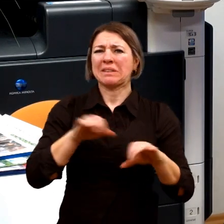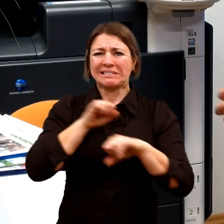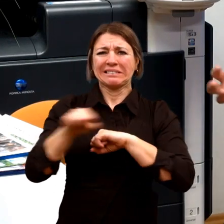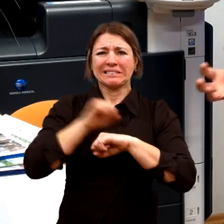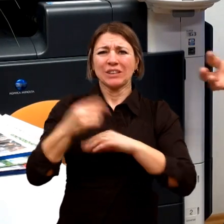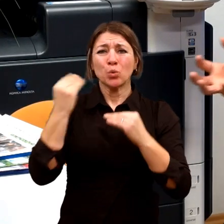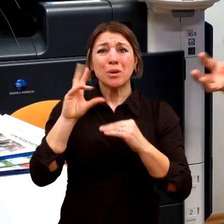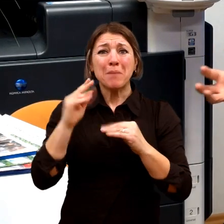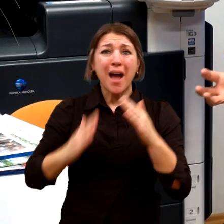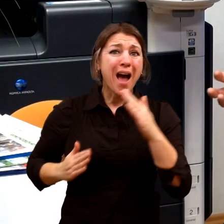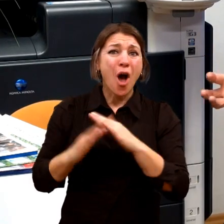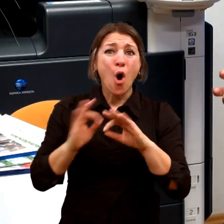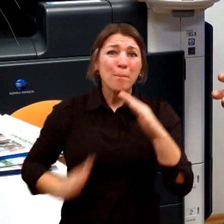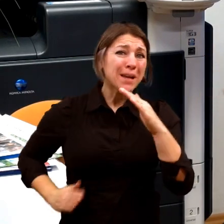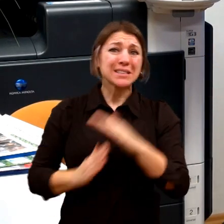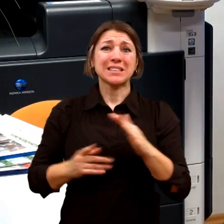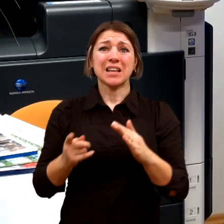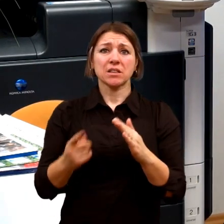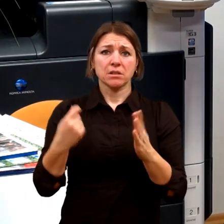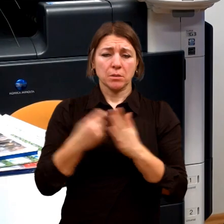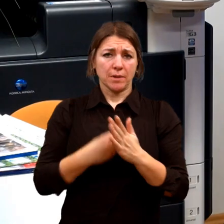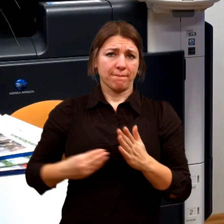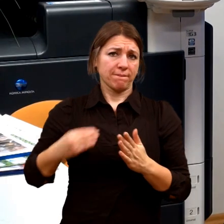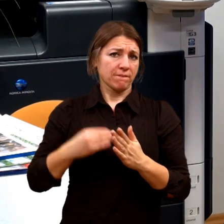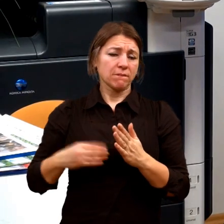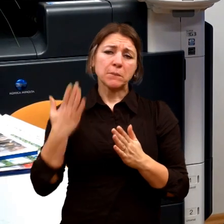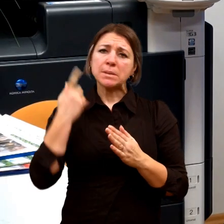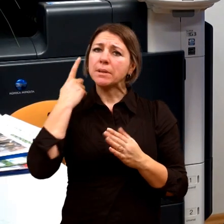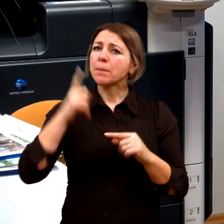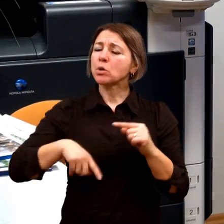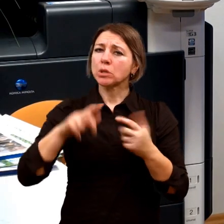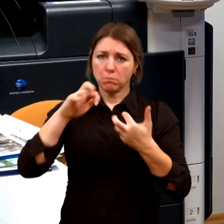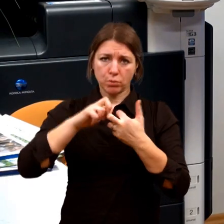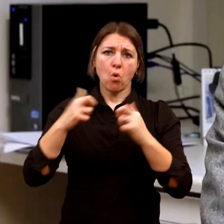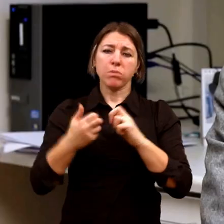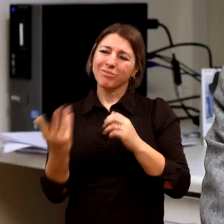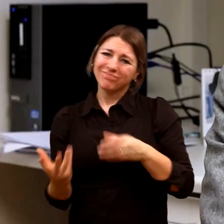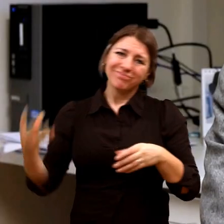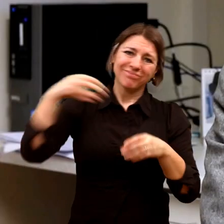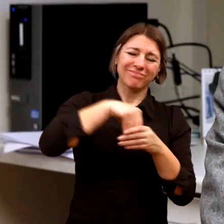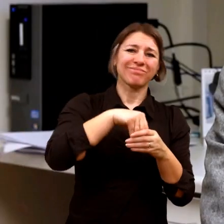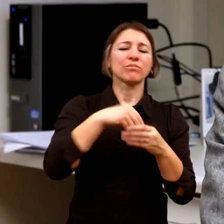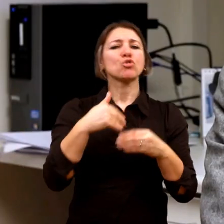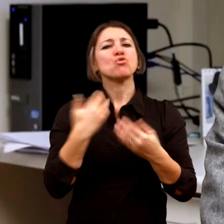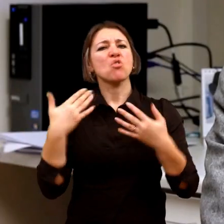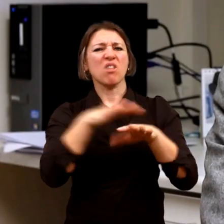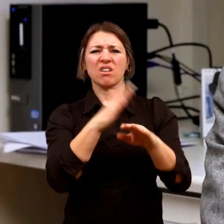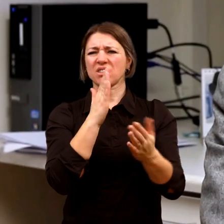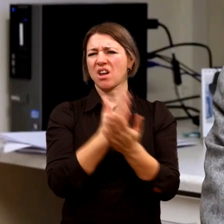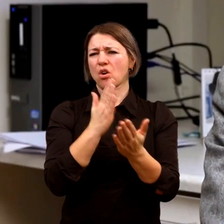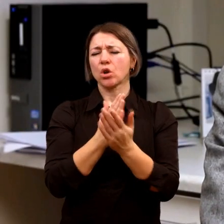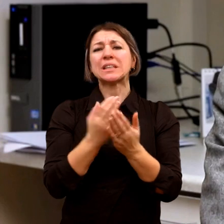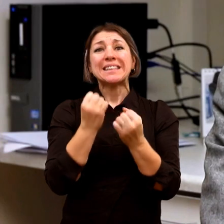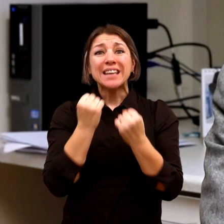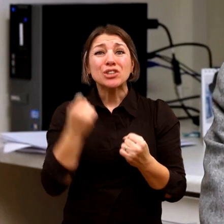tak tam je to jádro, kde ti mentální postižení mají problém. Tak tam si já umím představit, že je třeba těžce